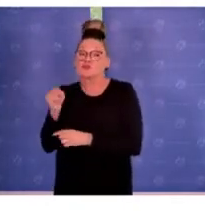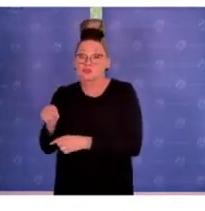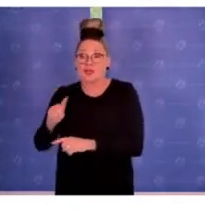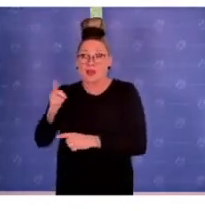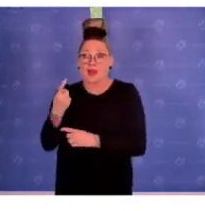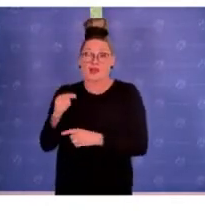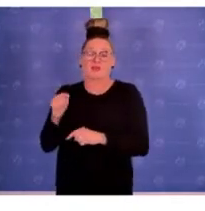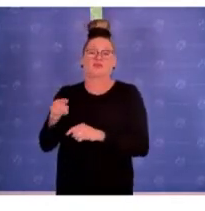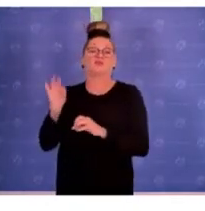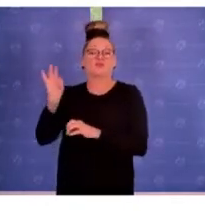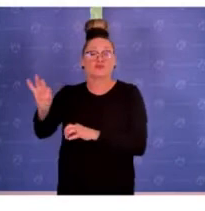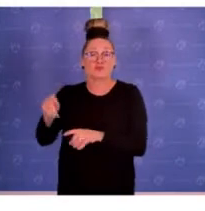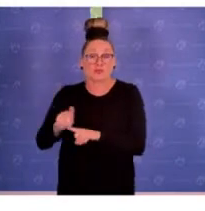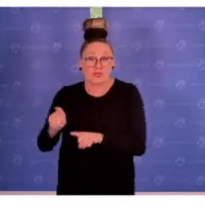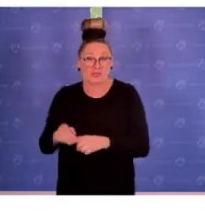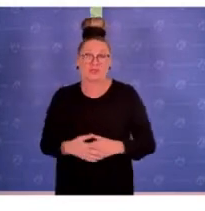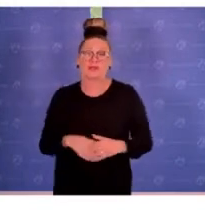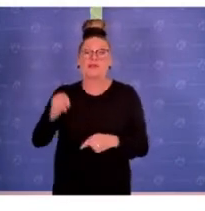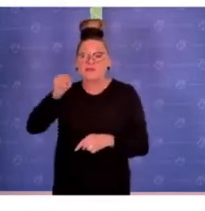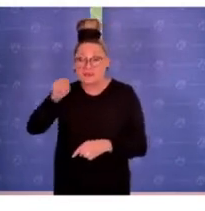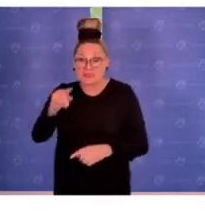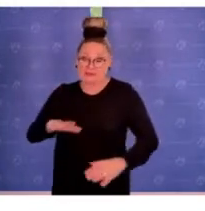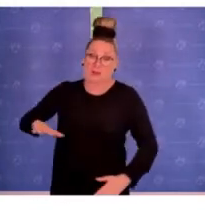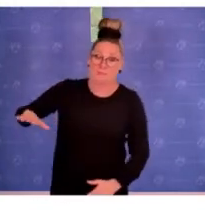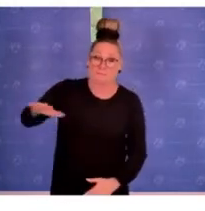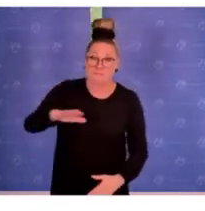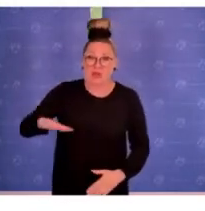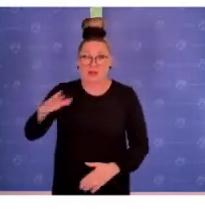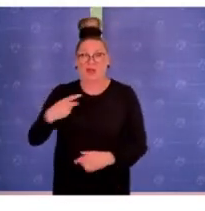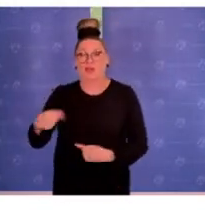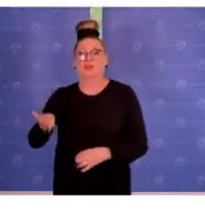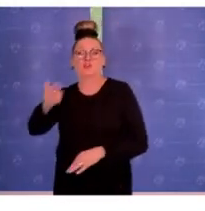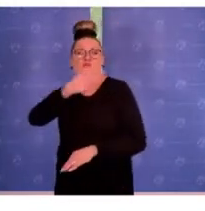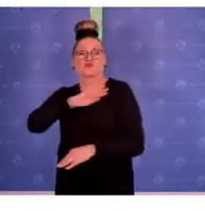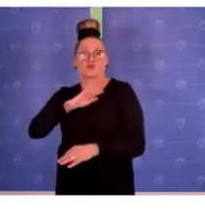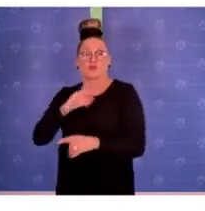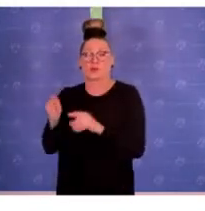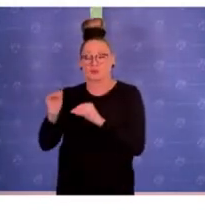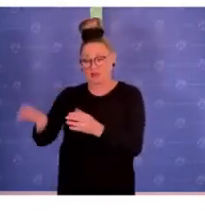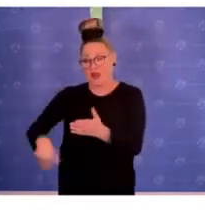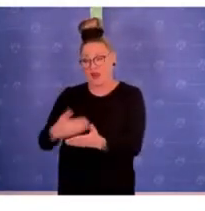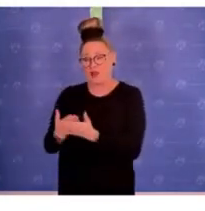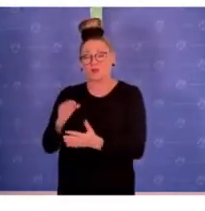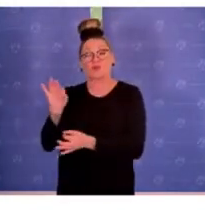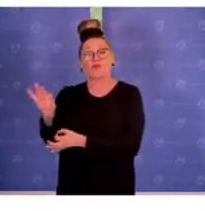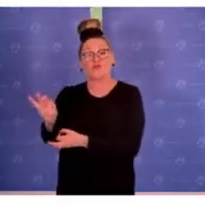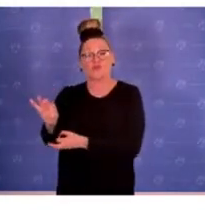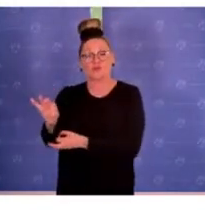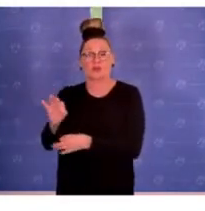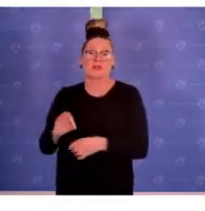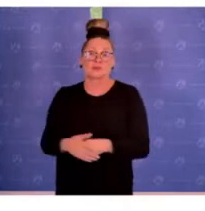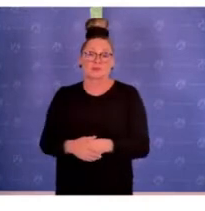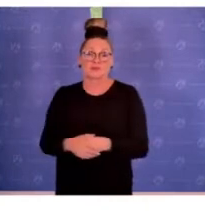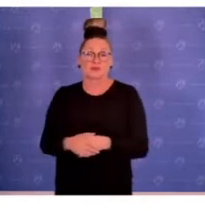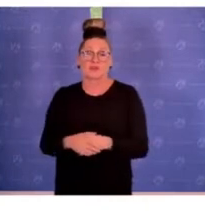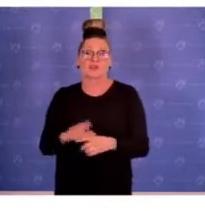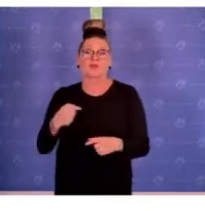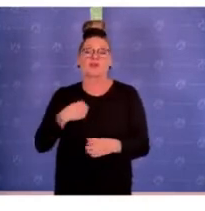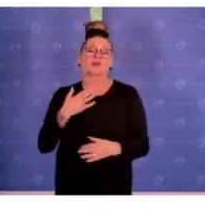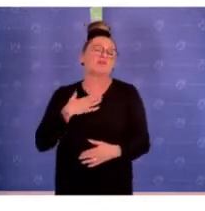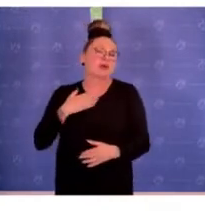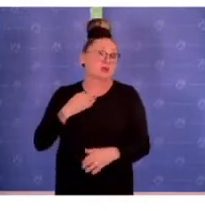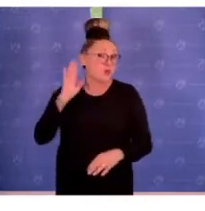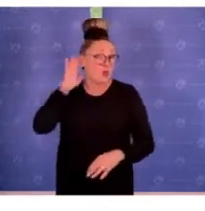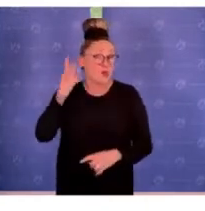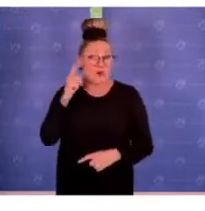Einrichtungen, zuständig ist und in diesem Bereich quasi Schulungen entsprechend anbietet, die auch, das ist zumindest bisher auch mein Rücklauf,